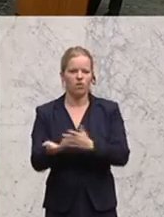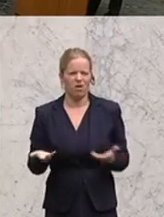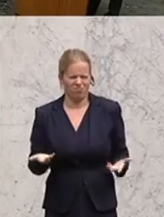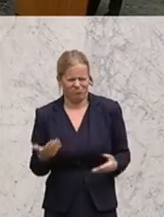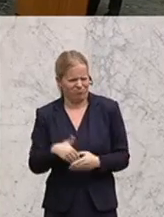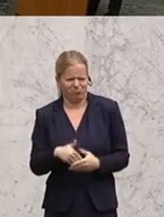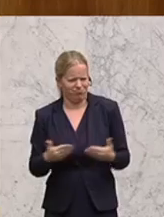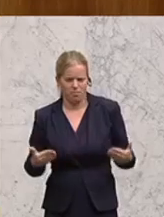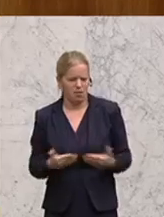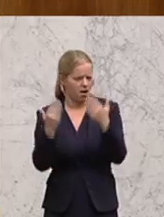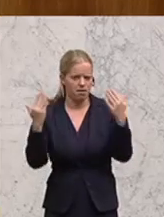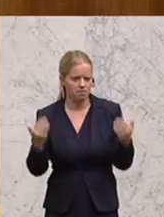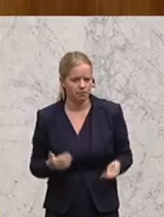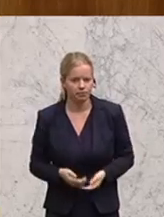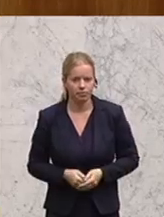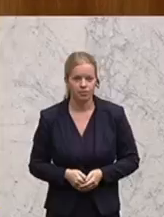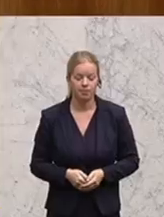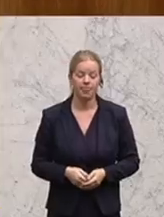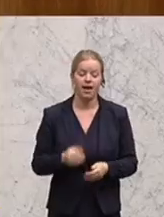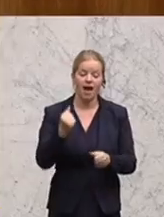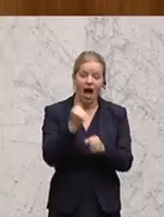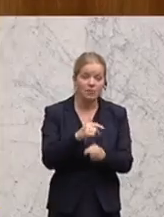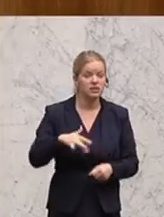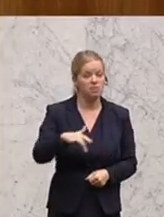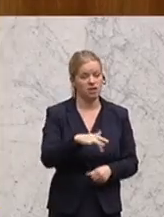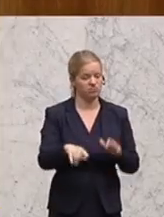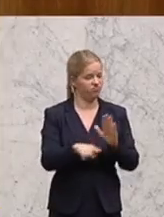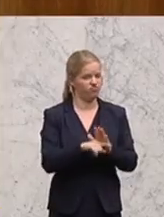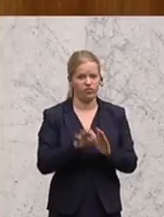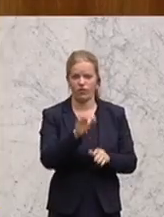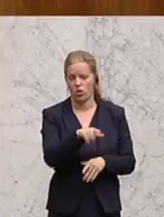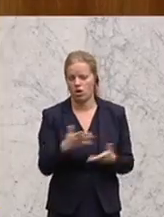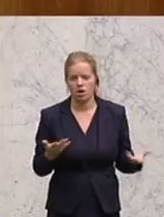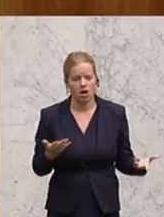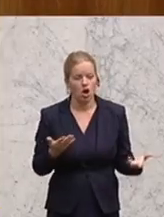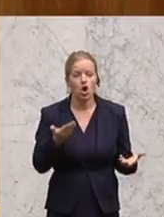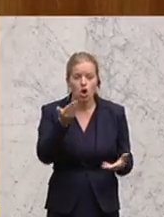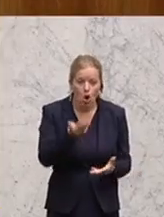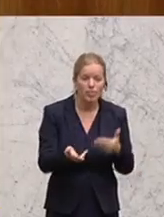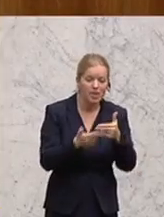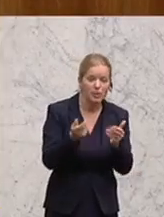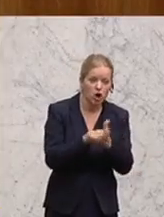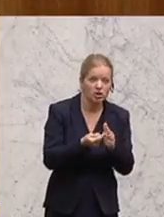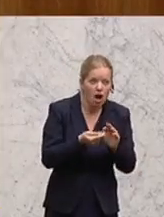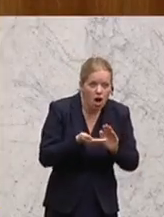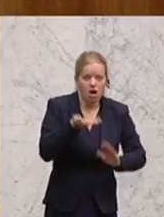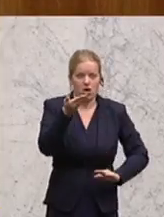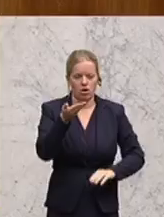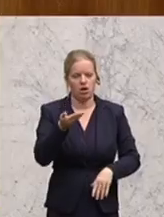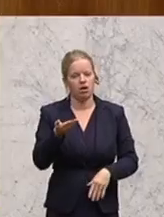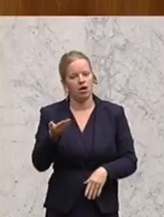Die hohen Lohnnebenkosten sind arbeitsplatzschädlich und müssen sofort gesenkt werden. Die Abschaffung des